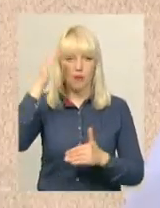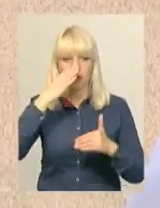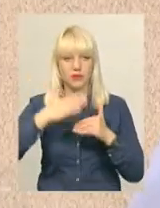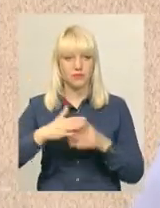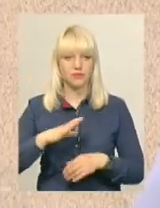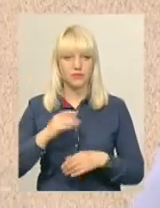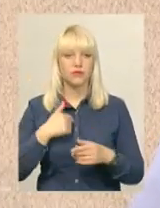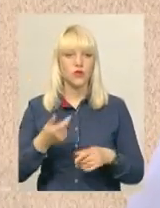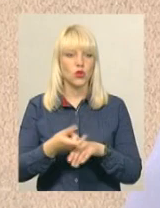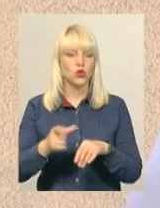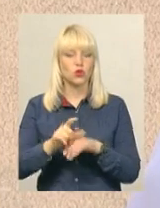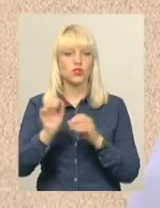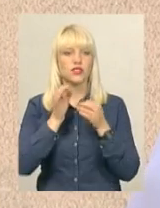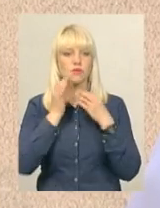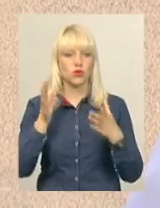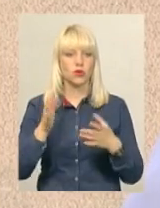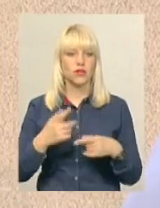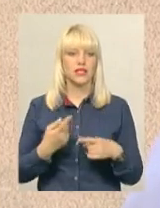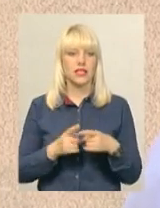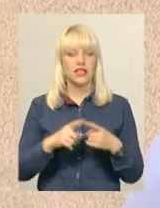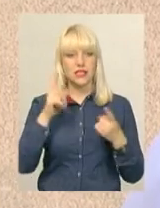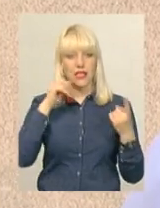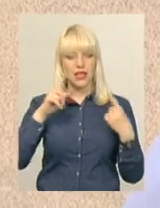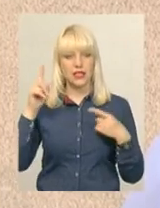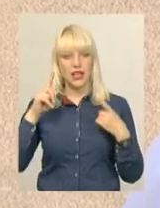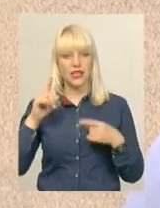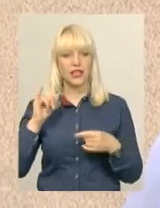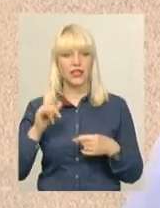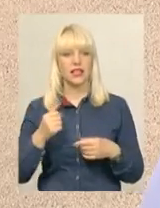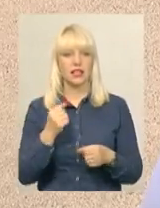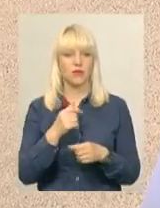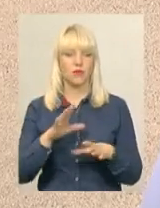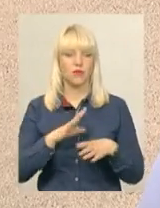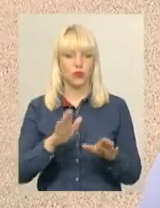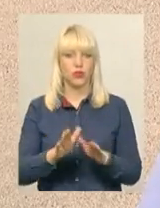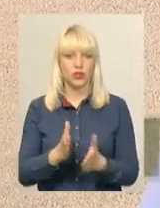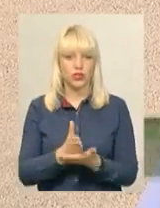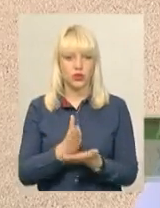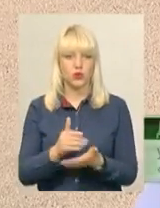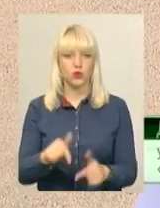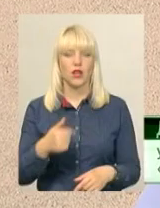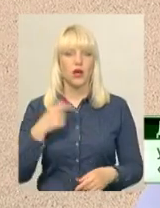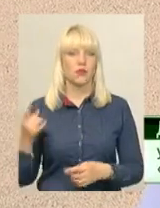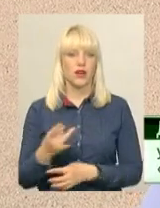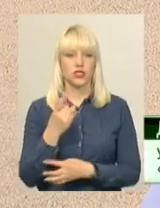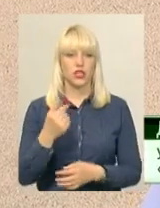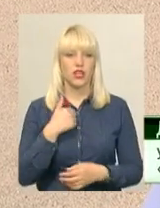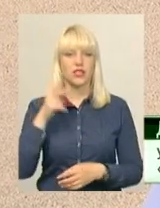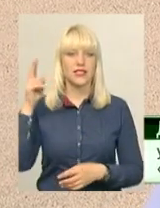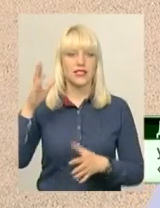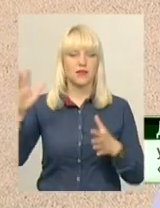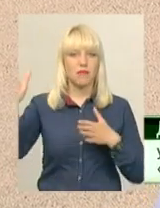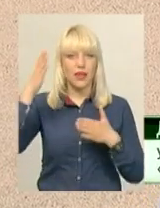Мені дуже сподобалася ця ідея, і, ну, вот і тут. Я перший раз запускаюю змії, мені це дуже